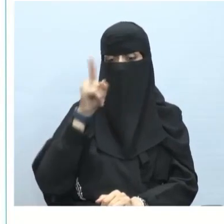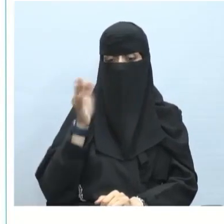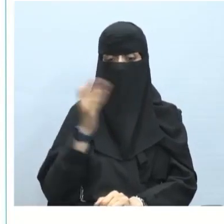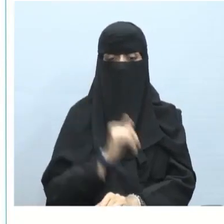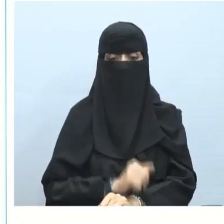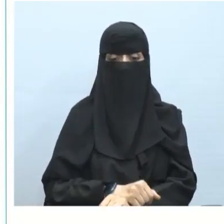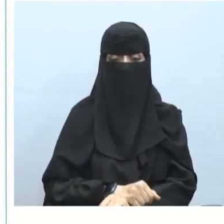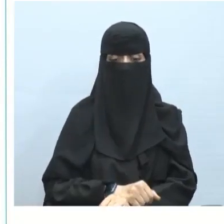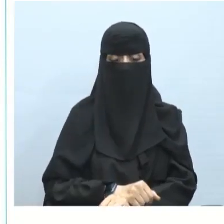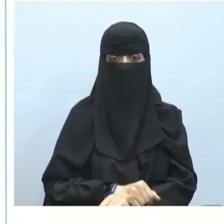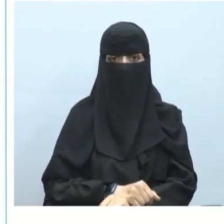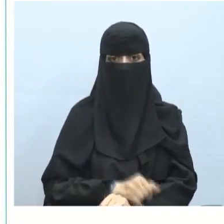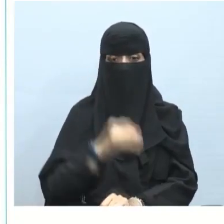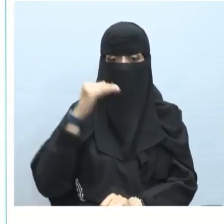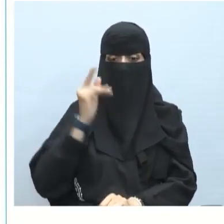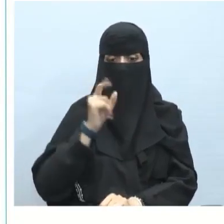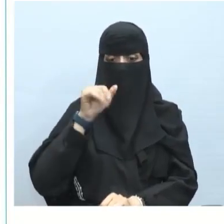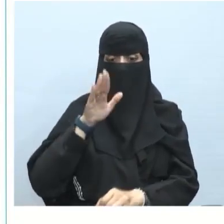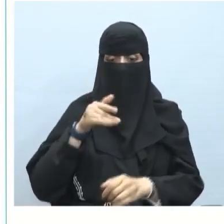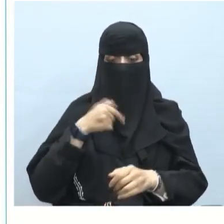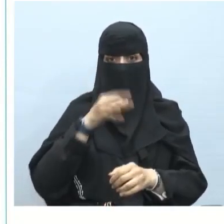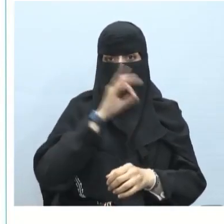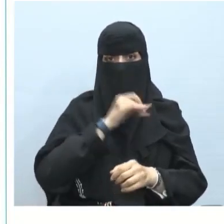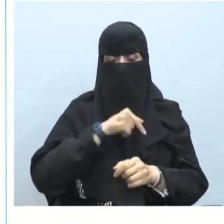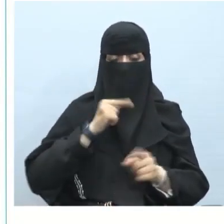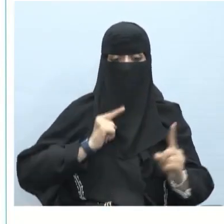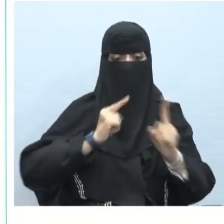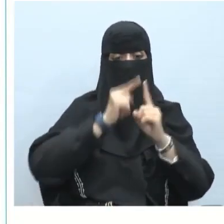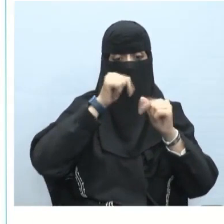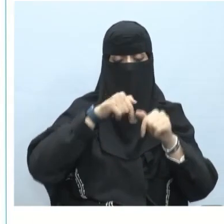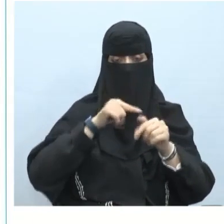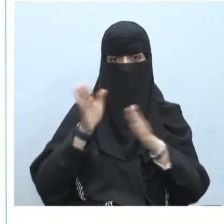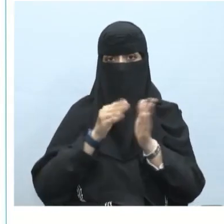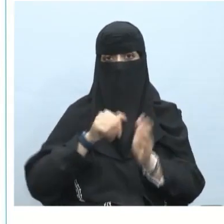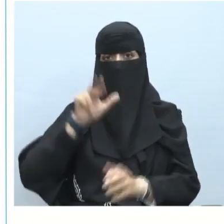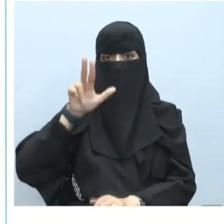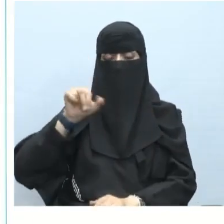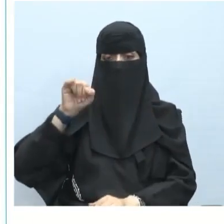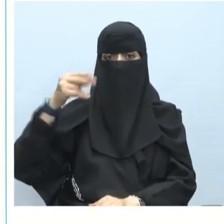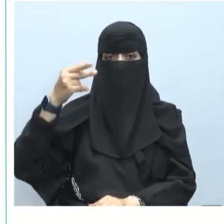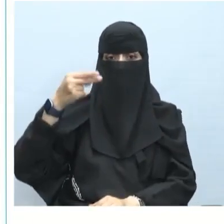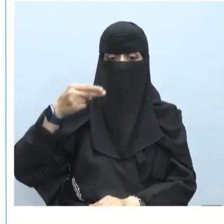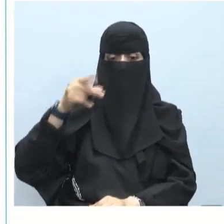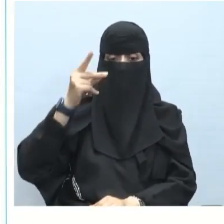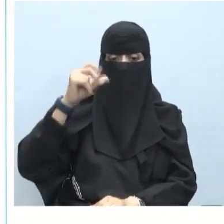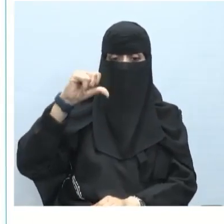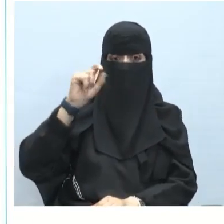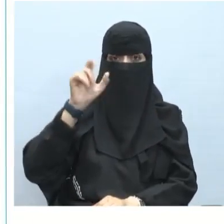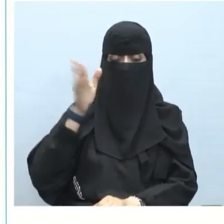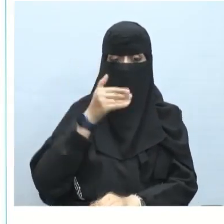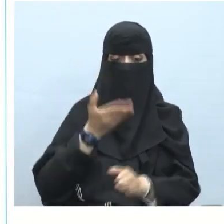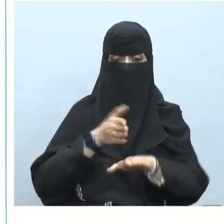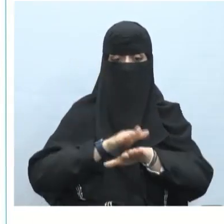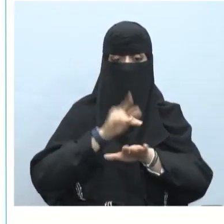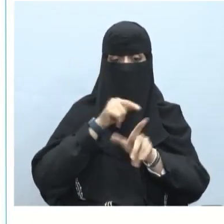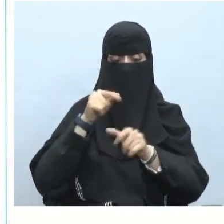حرف عطف يفيد الغاية إذن هو حرف واحد من حروف العطف وهو